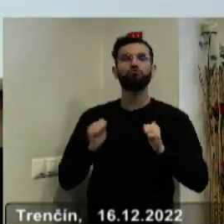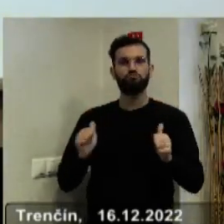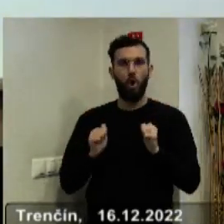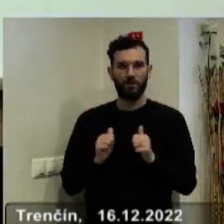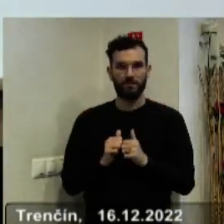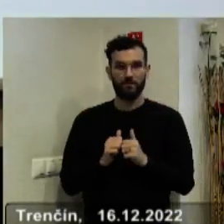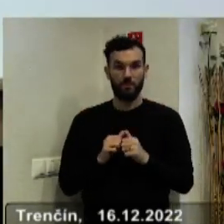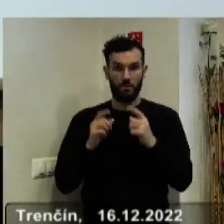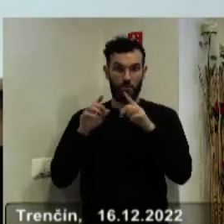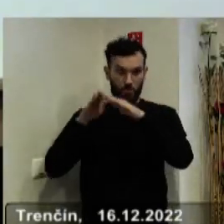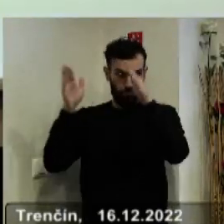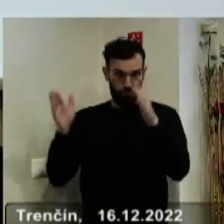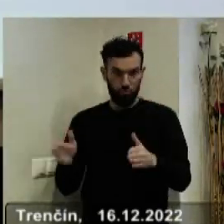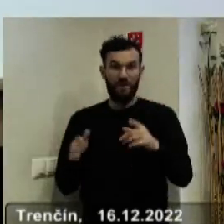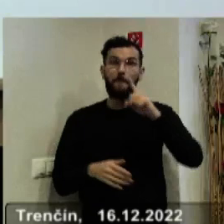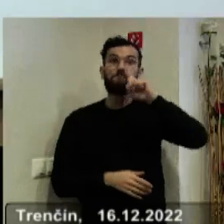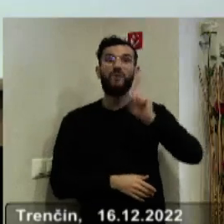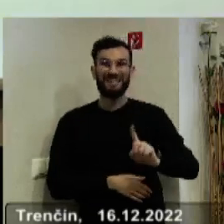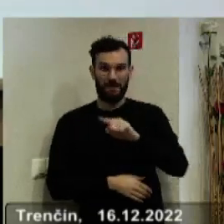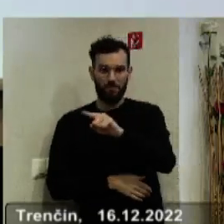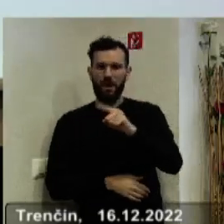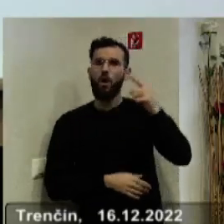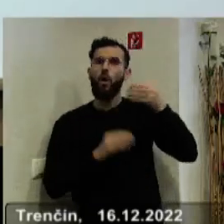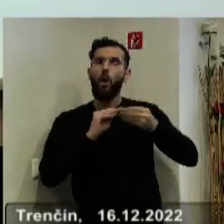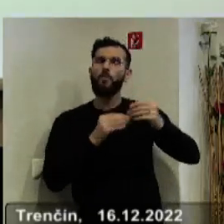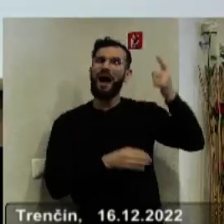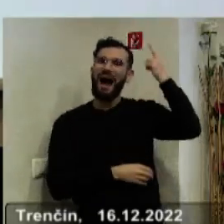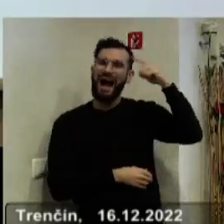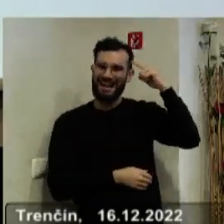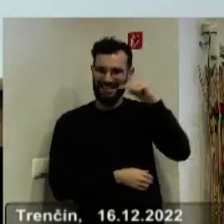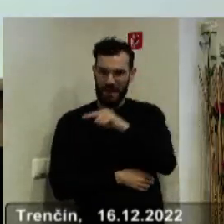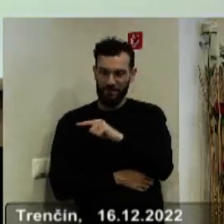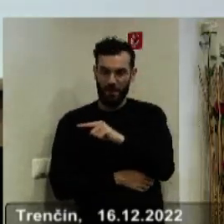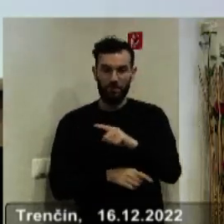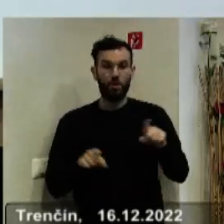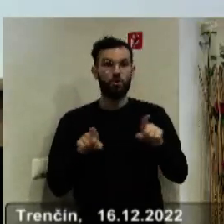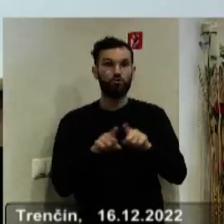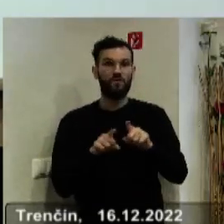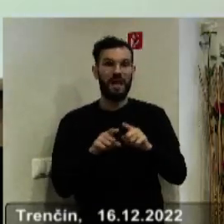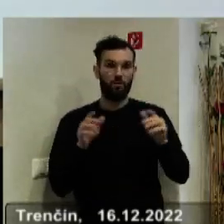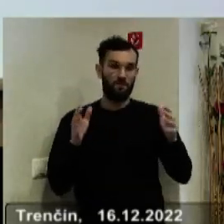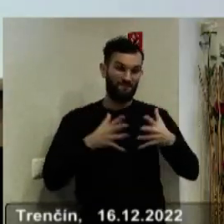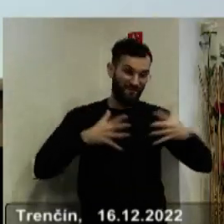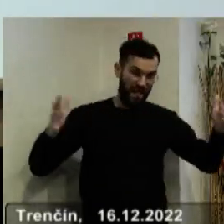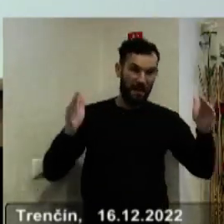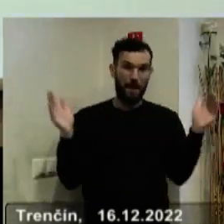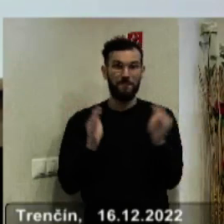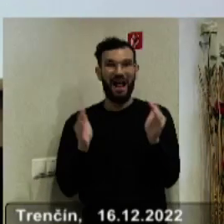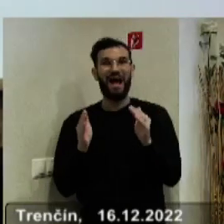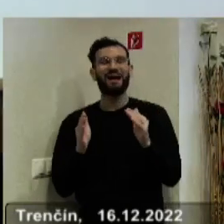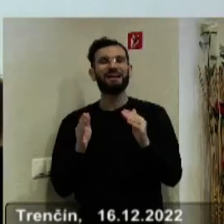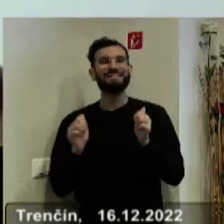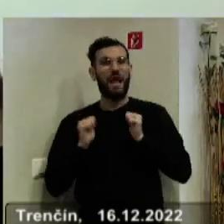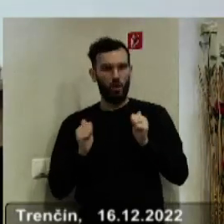Ide o budovu obchodnej akadémie v Považskej Vysprici. Ukončená bola rekonštrukcia veľké a malé telecvične na sprednej